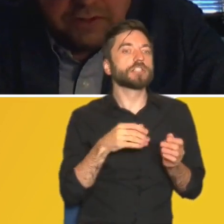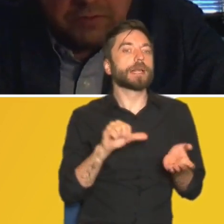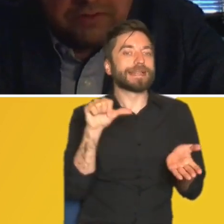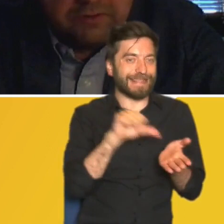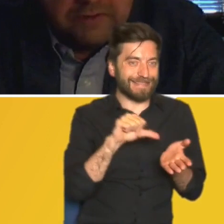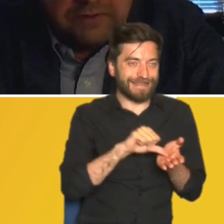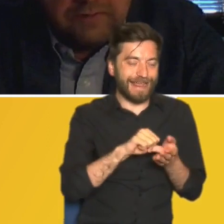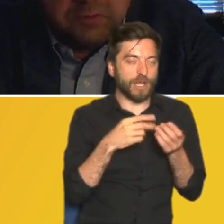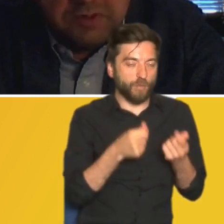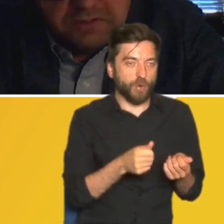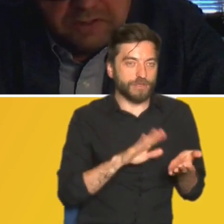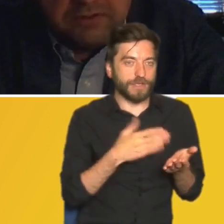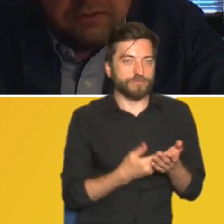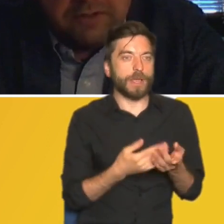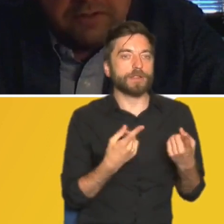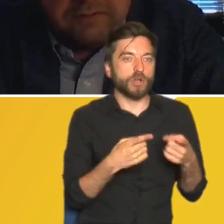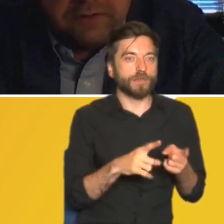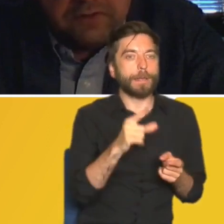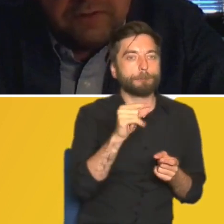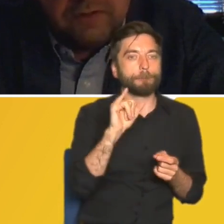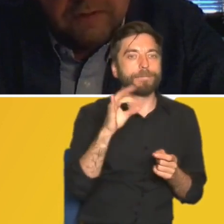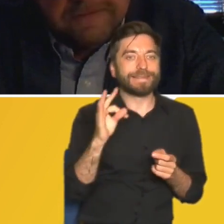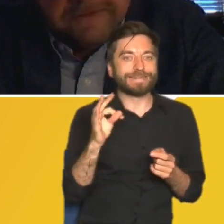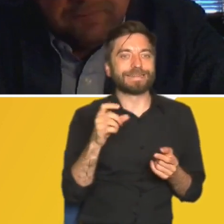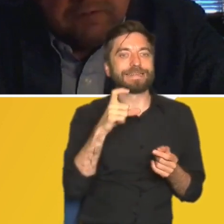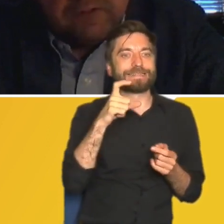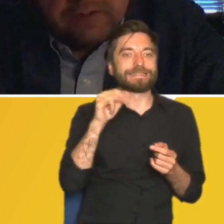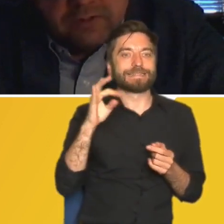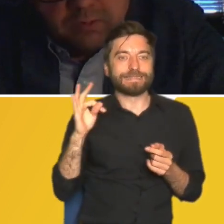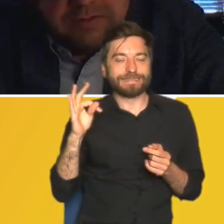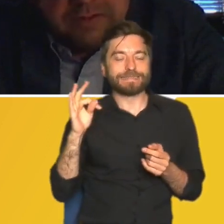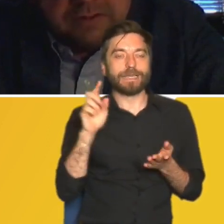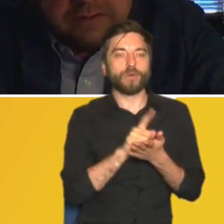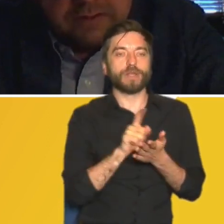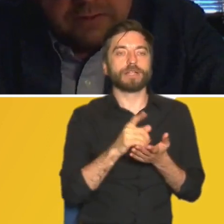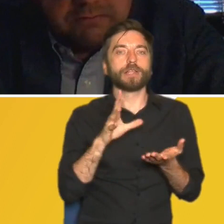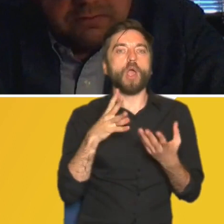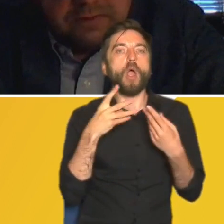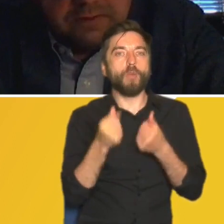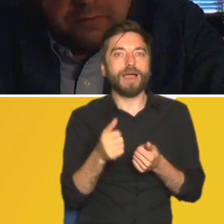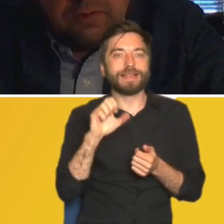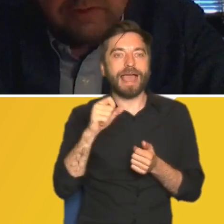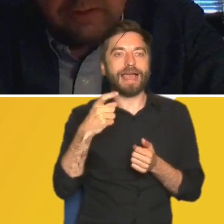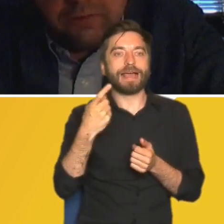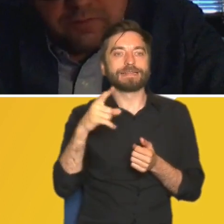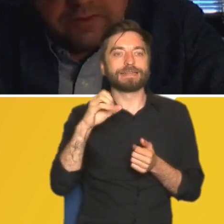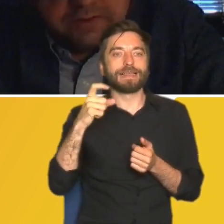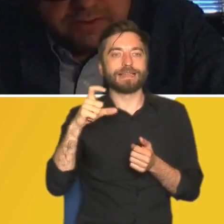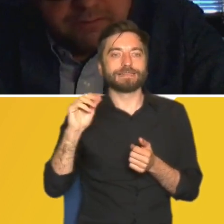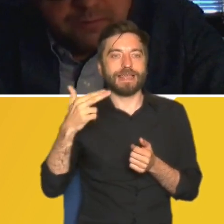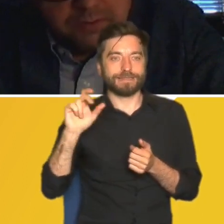to znaczy inaczej na przykład zorganizować PIT inaczej zorganizować CIT właśnie opłatę adiacencką w ogóle